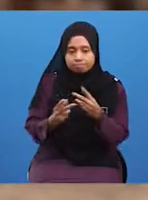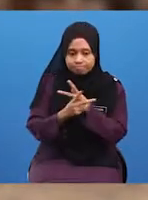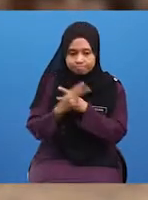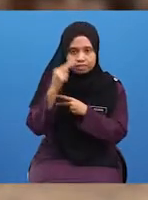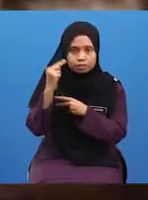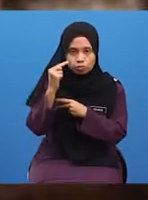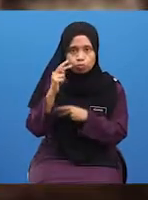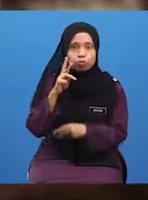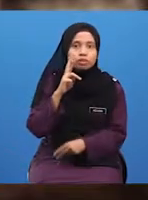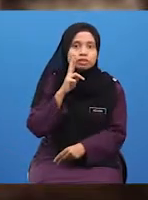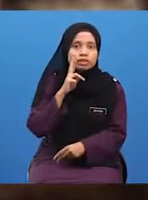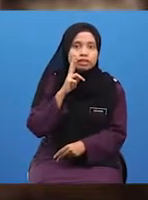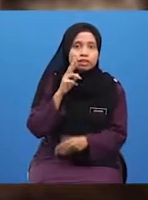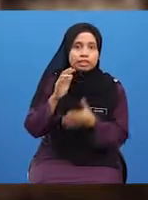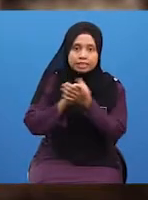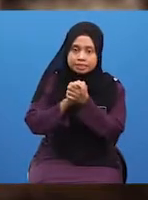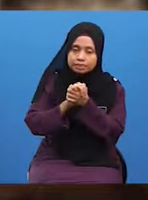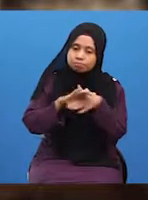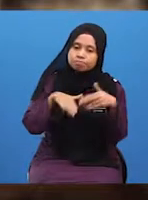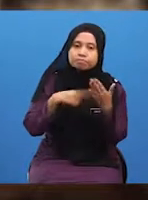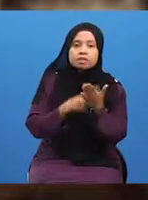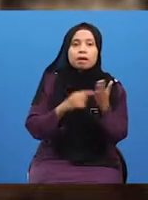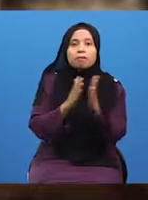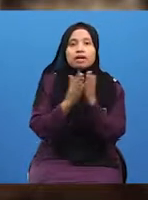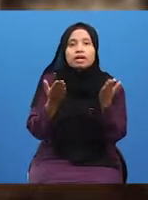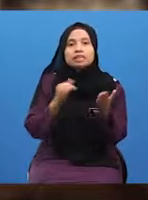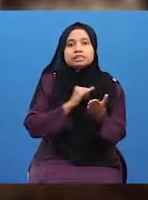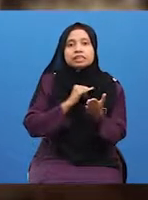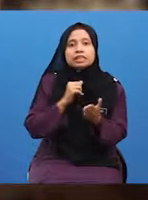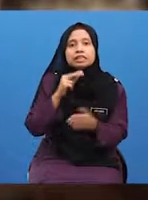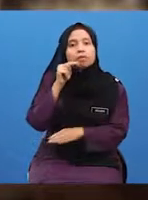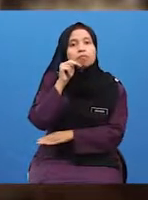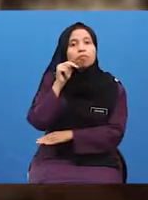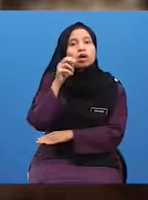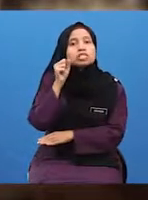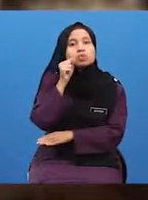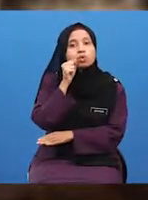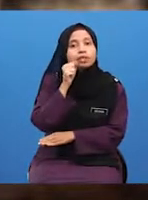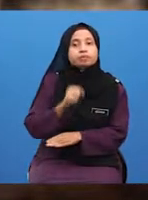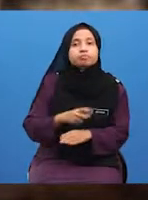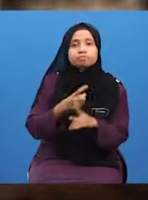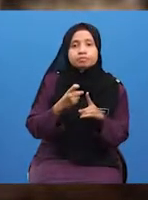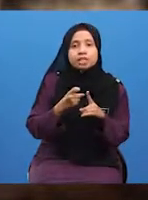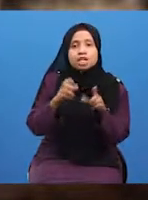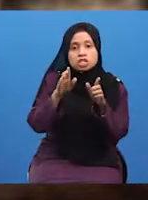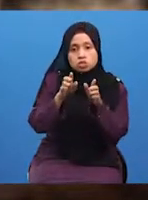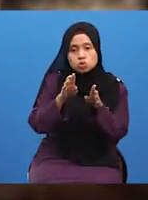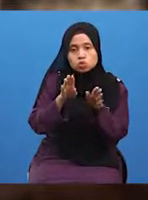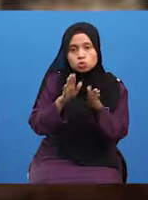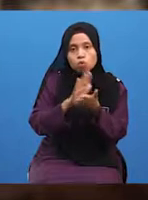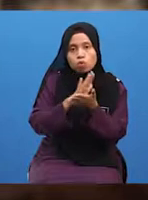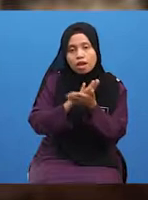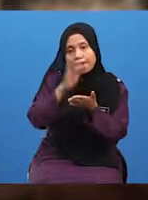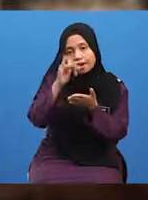Rozaiha. Salam sejahtera pelajar-pelajar. Saya, Puan Suaina binti Mansur dari SMK Darul